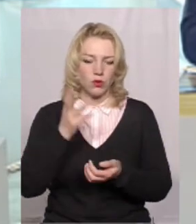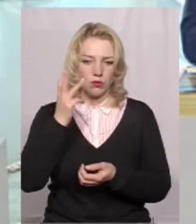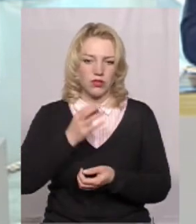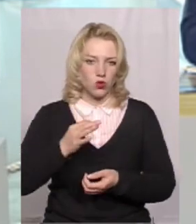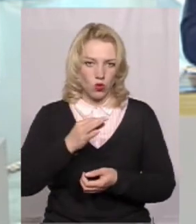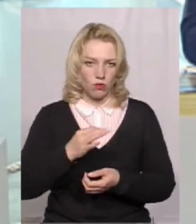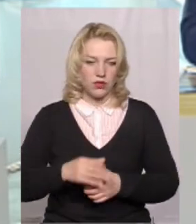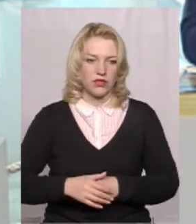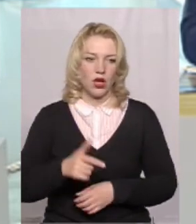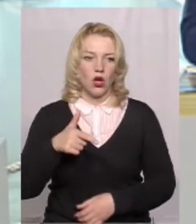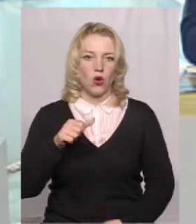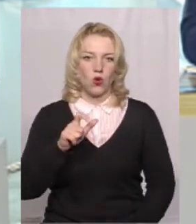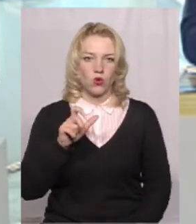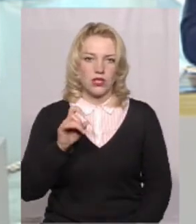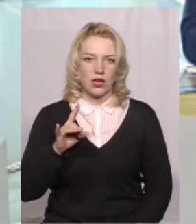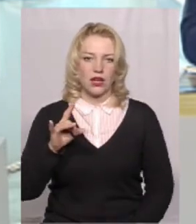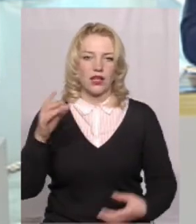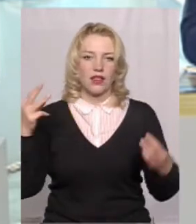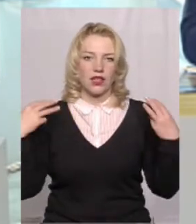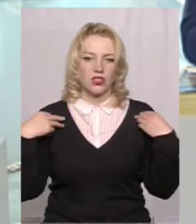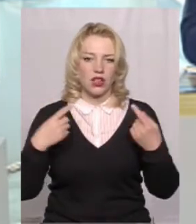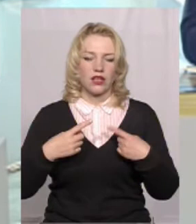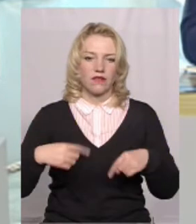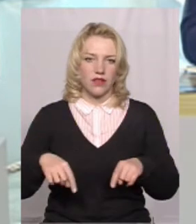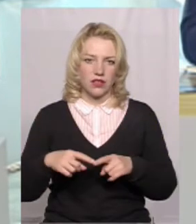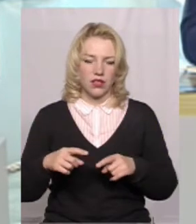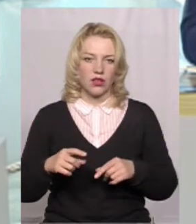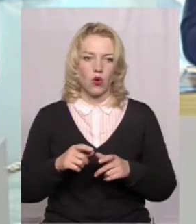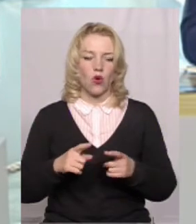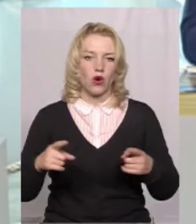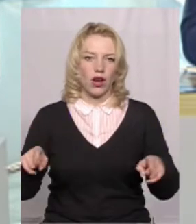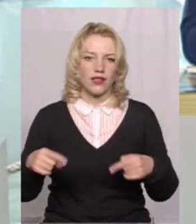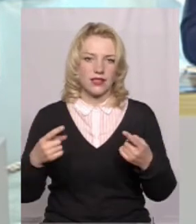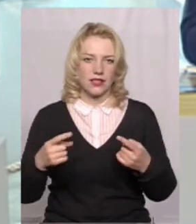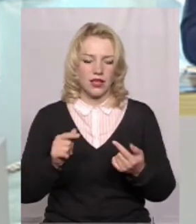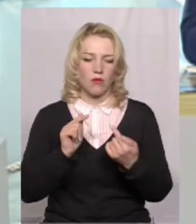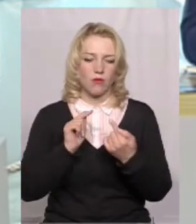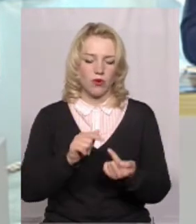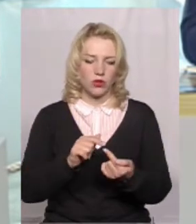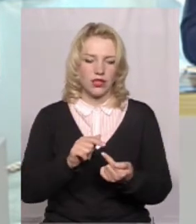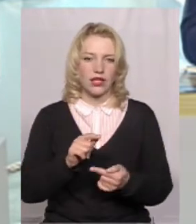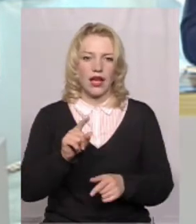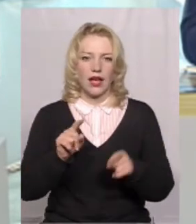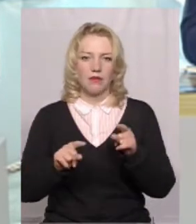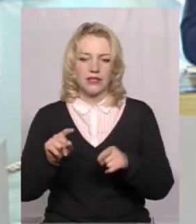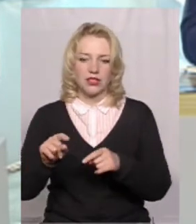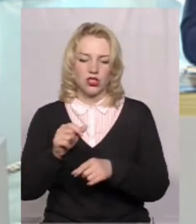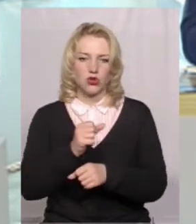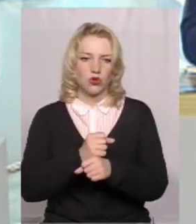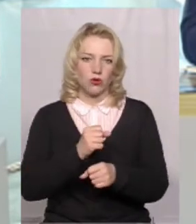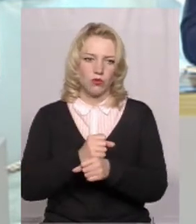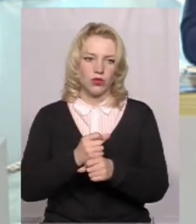Ігор Гузар, начальник відділу організації протиепізотичної роботи